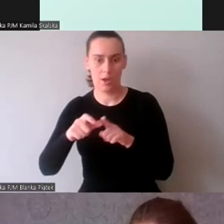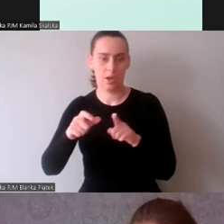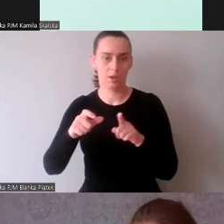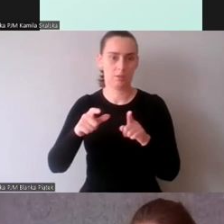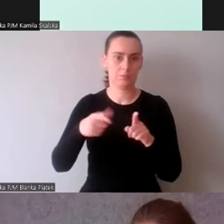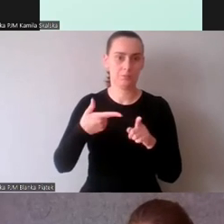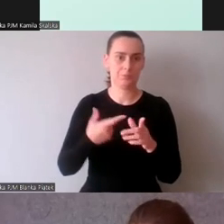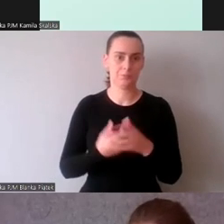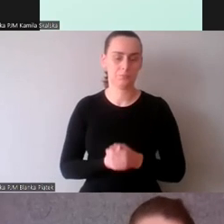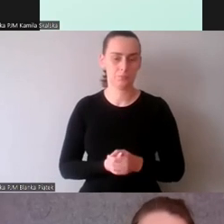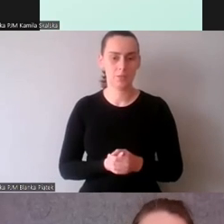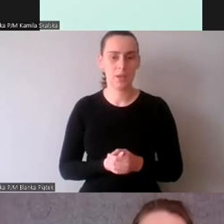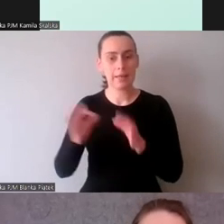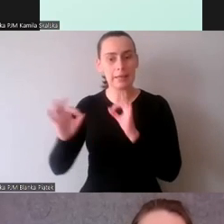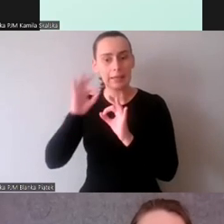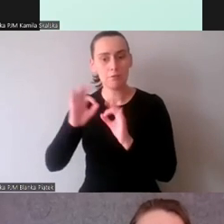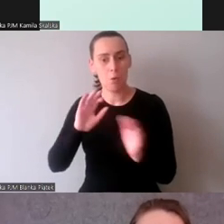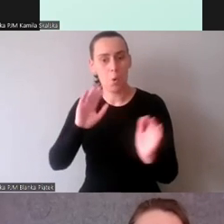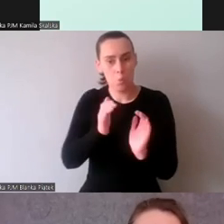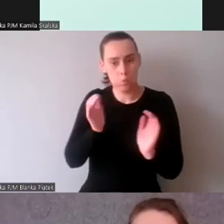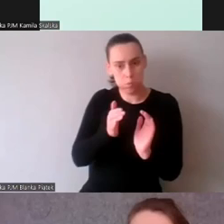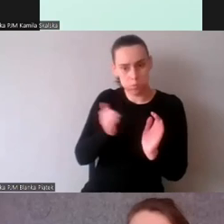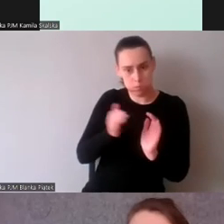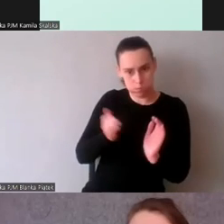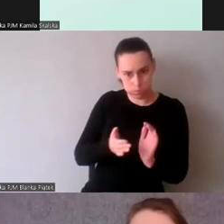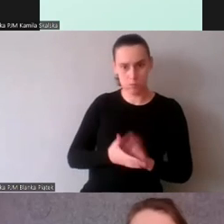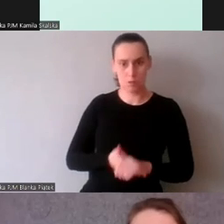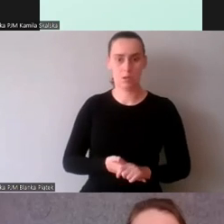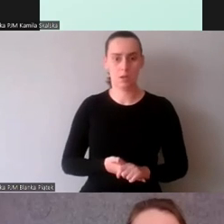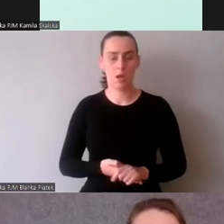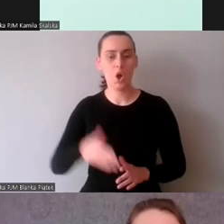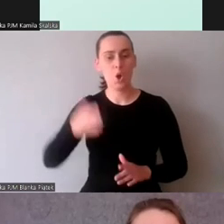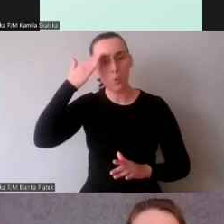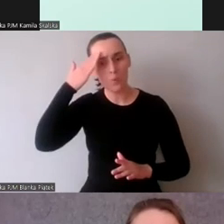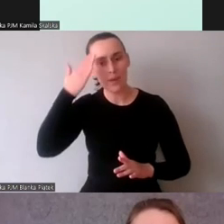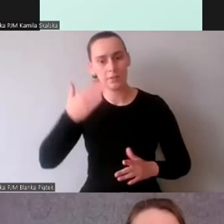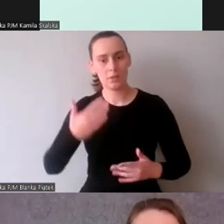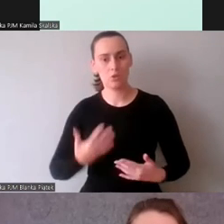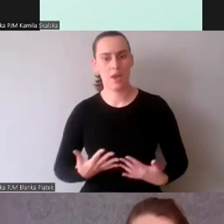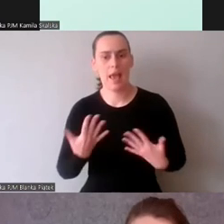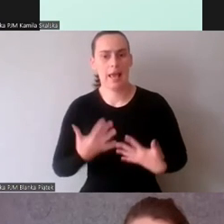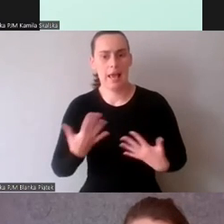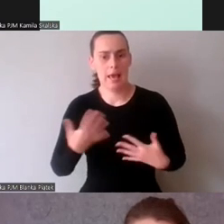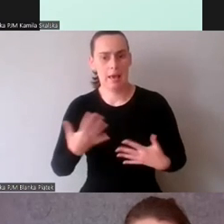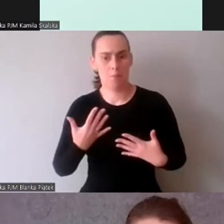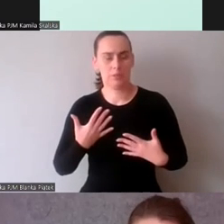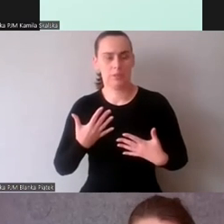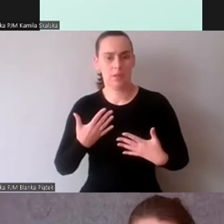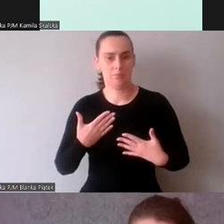kompaktowość informacji, umiejętność radzenia sobie z emocjami i